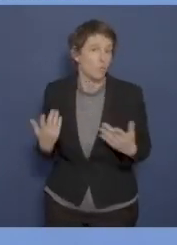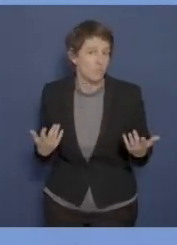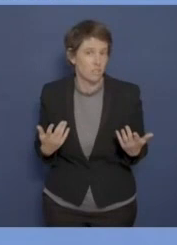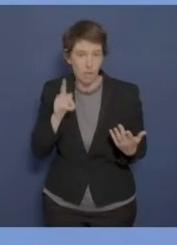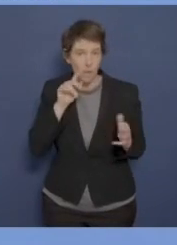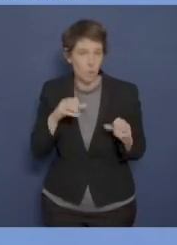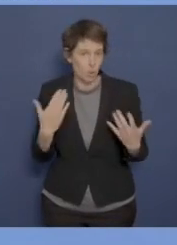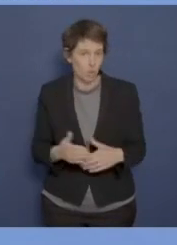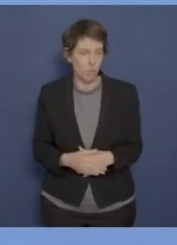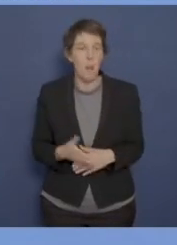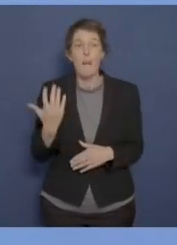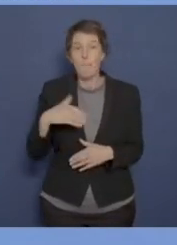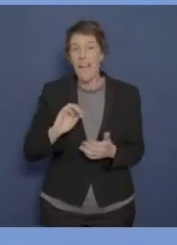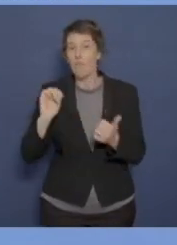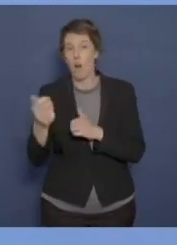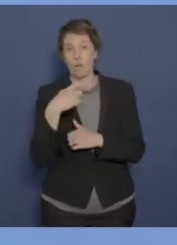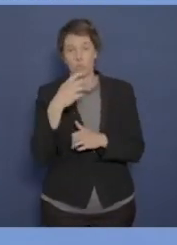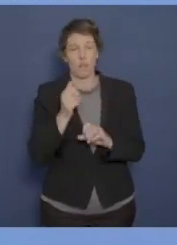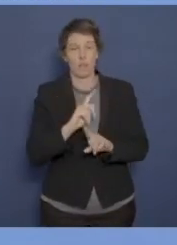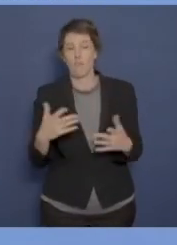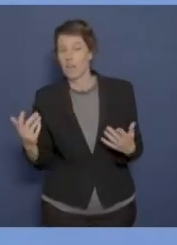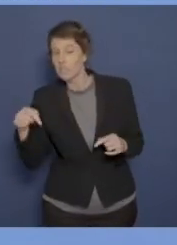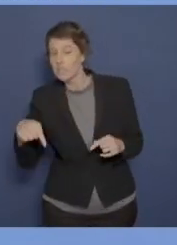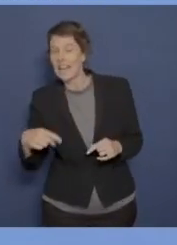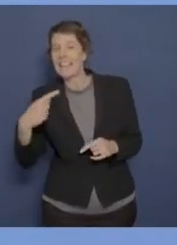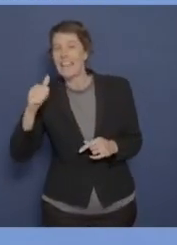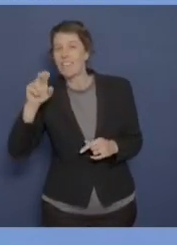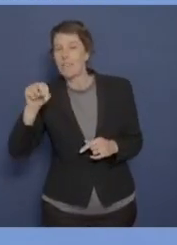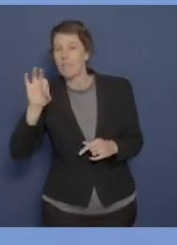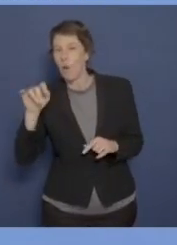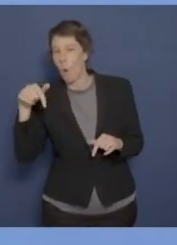kann ich dem jetzt nicht vorgreifen, was da heute in Genf passiert.